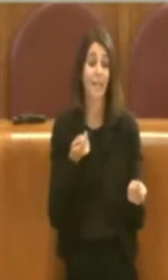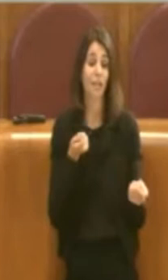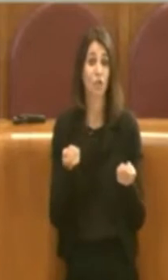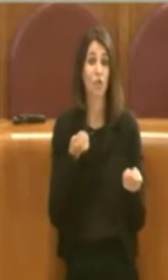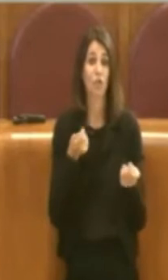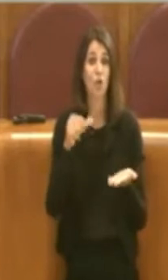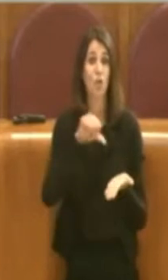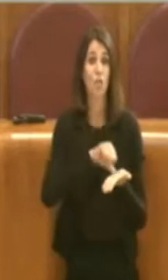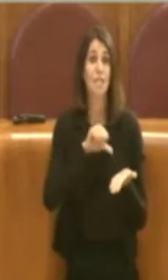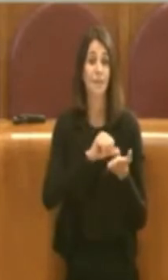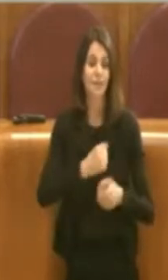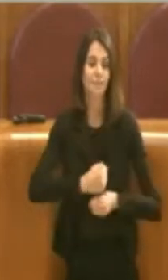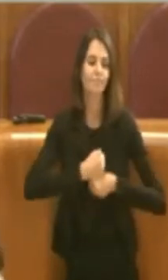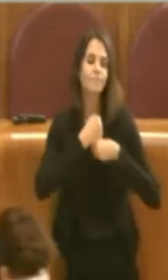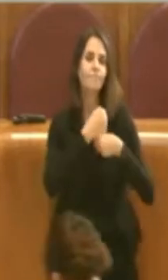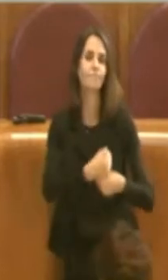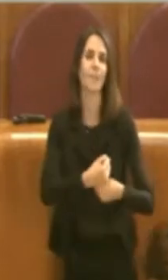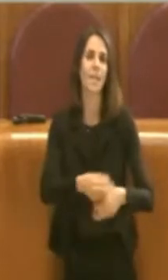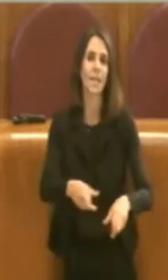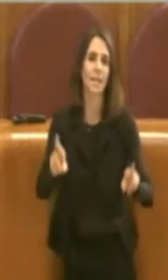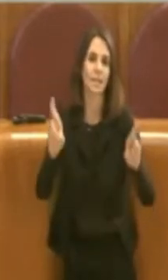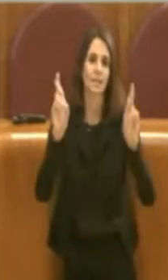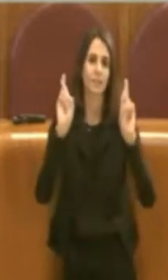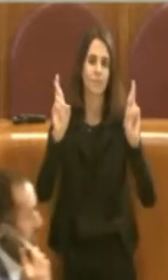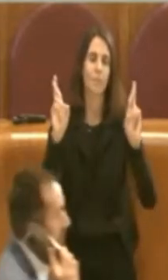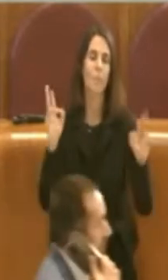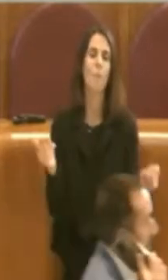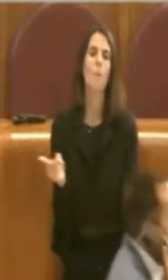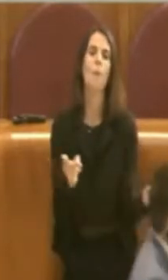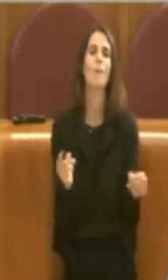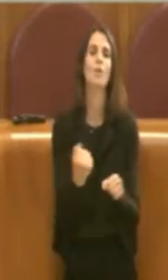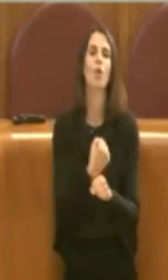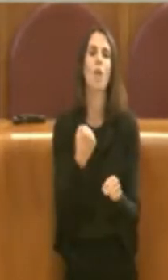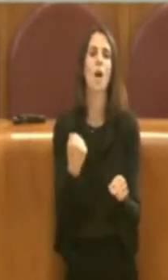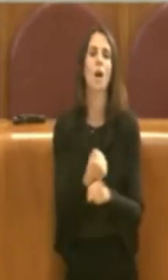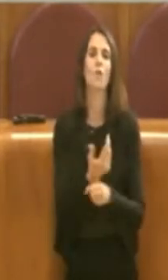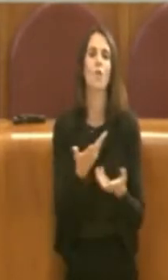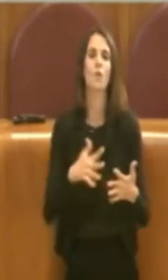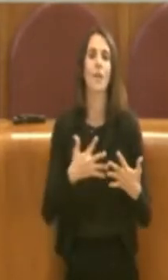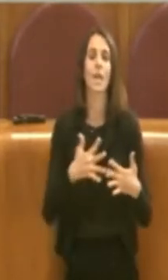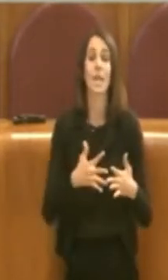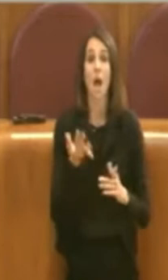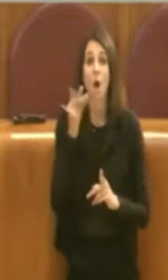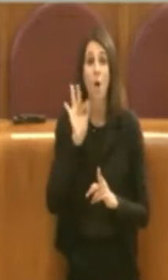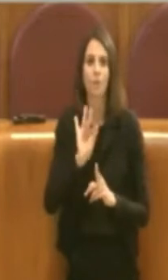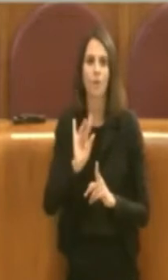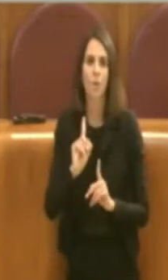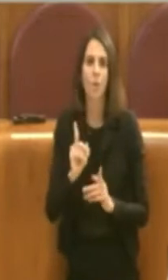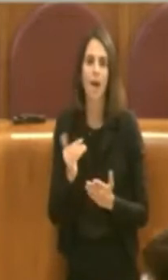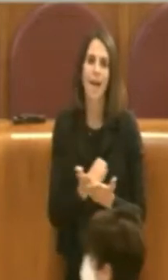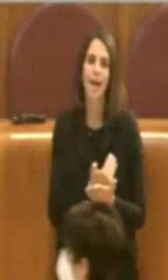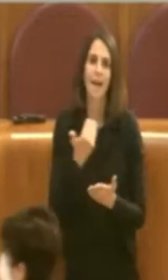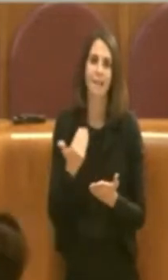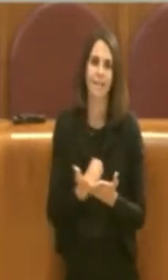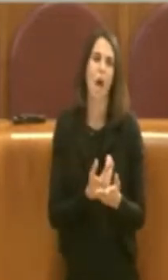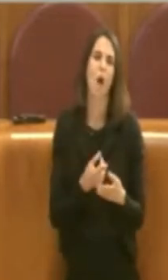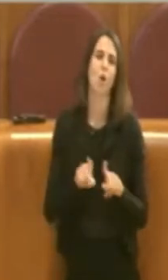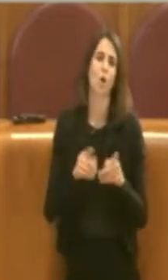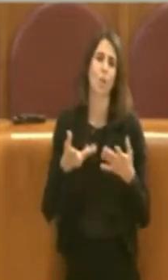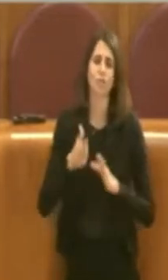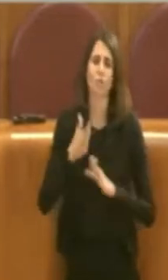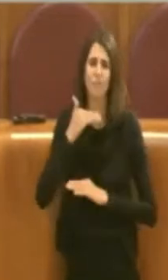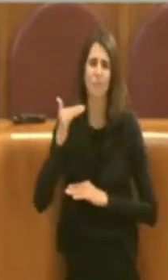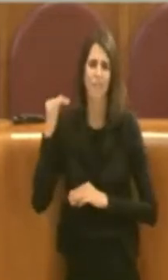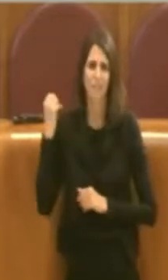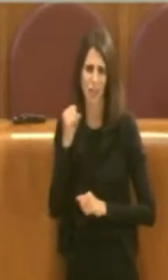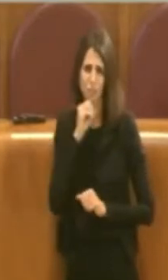auspicabilmente nel momento in cui i lavori saranno finiti, proprio per evitare quello che ai noi purtroppo in passato è accaduto,